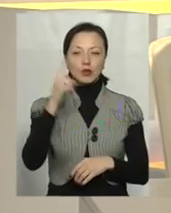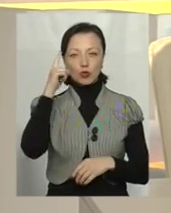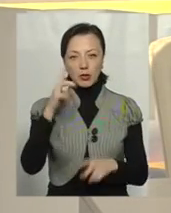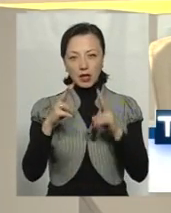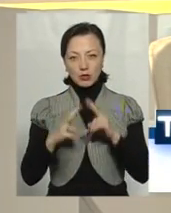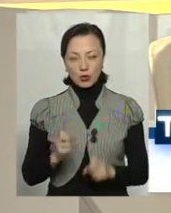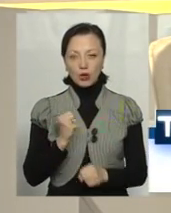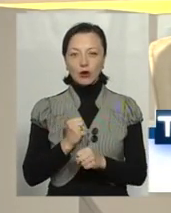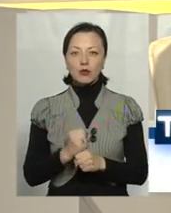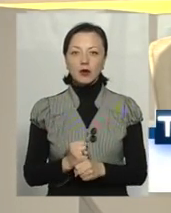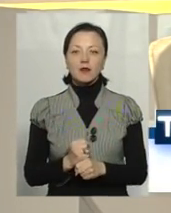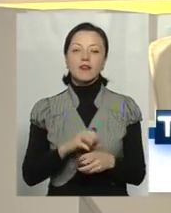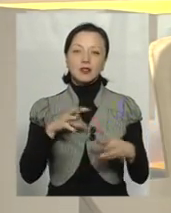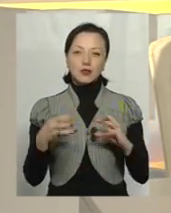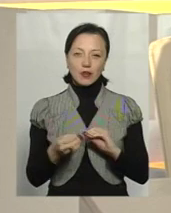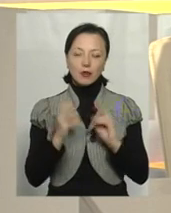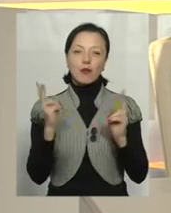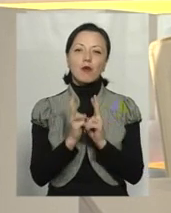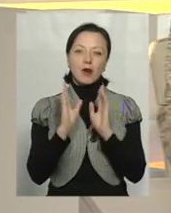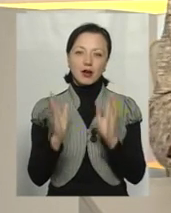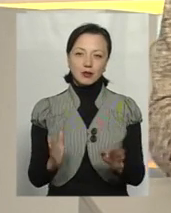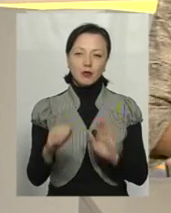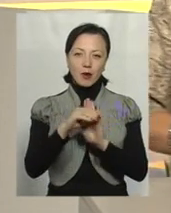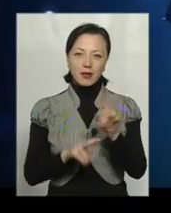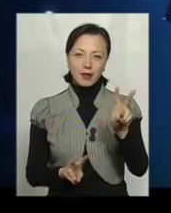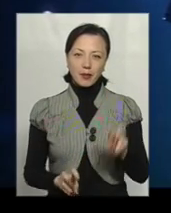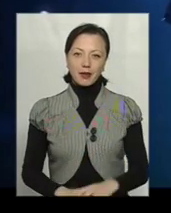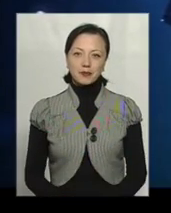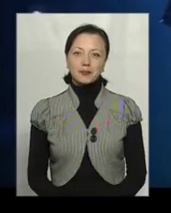Думайте, аналізуйте, робіть висновки. Побачимось. Це була тема.